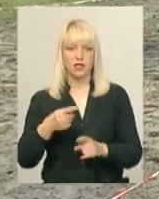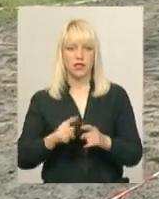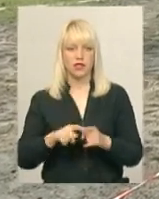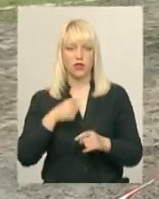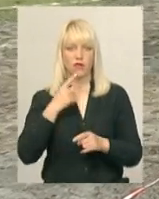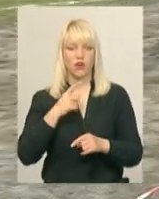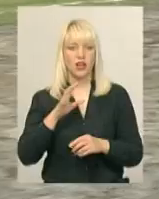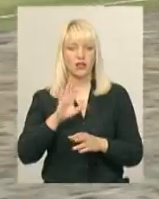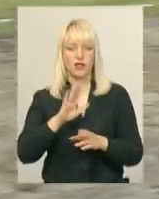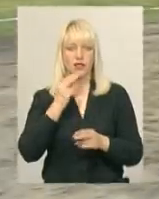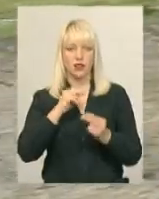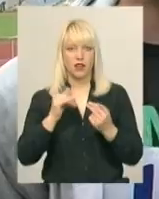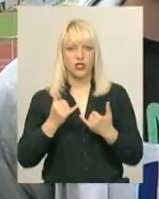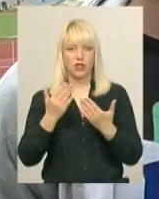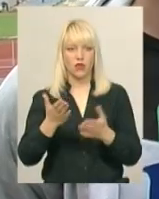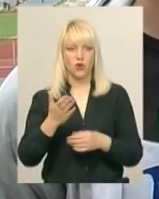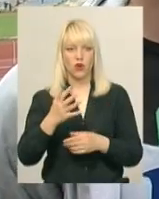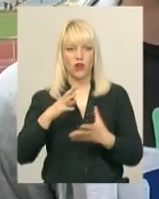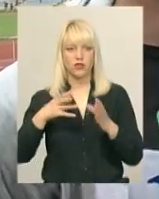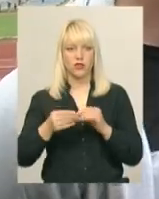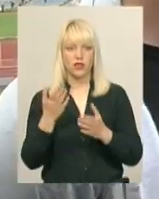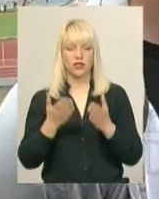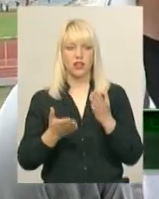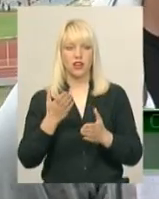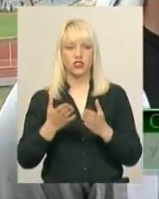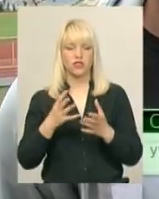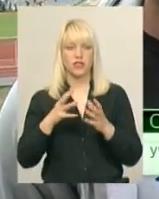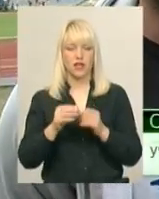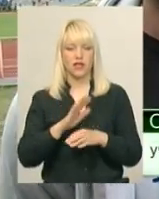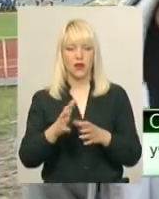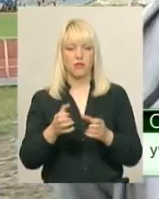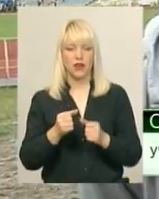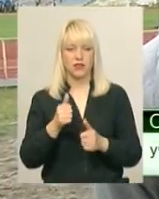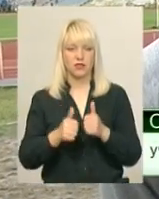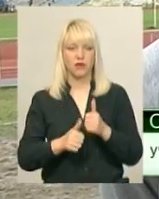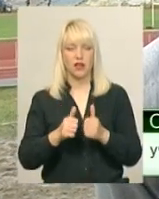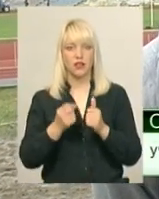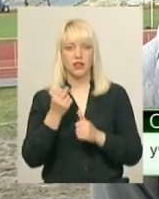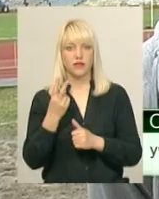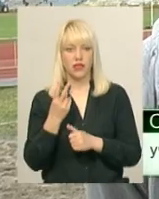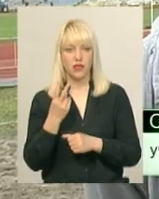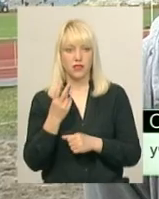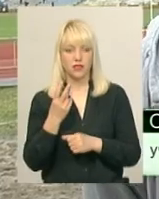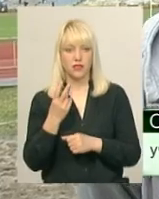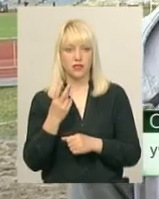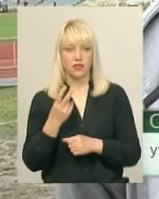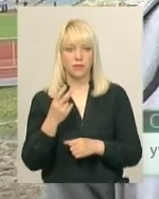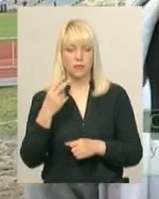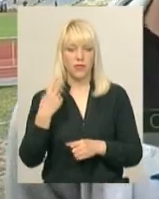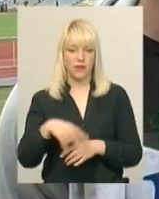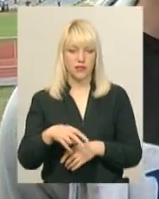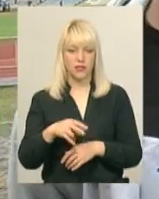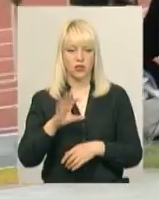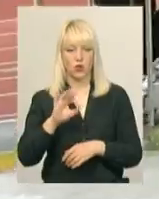каже Олександр, не найкращий для нього результат. Взагалі, якщо не брати змагання, то 12, 20, 0,